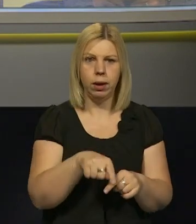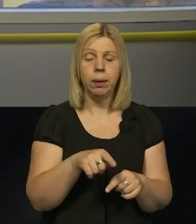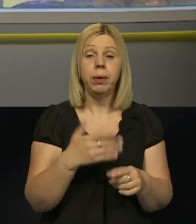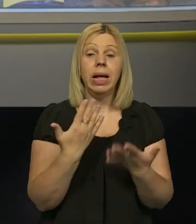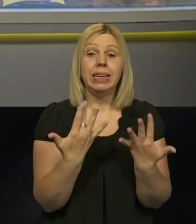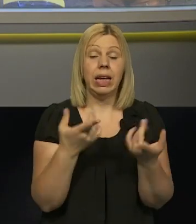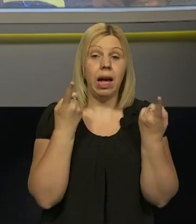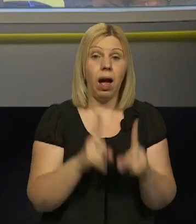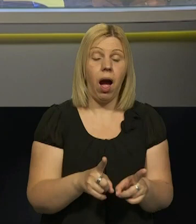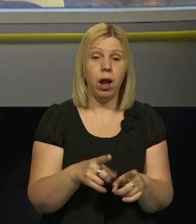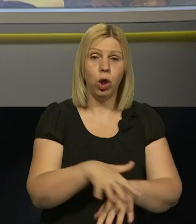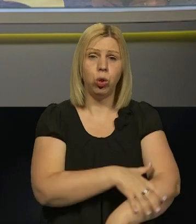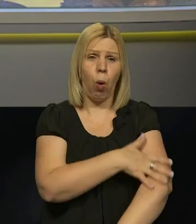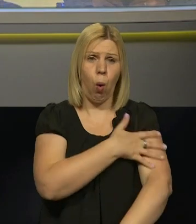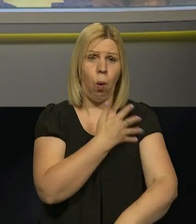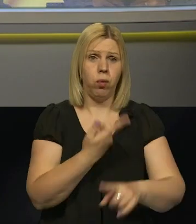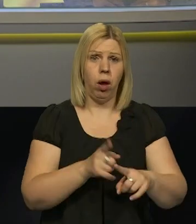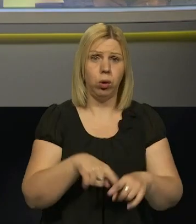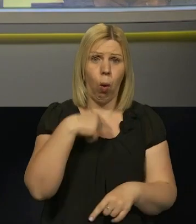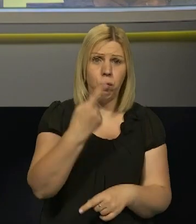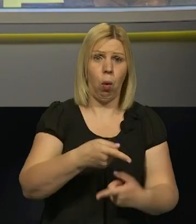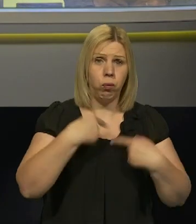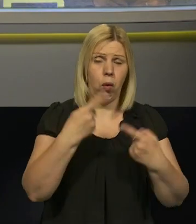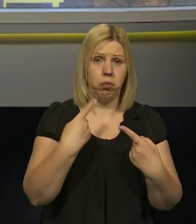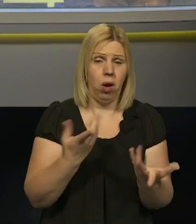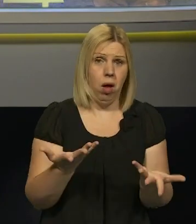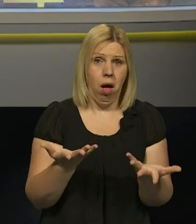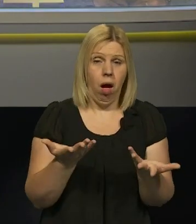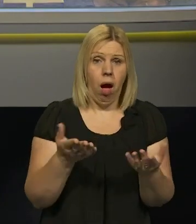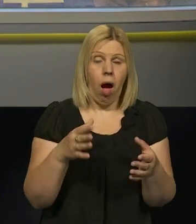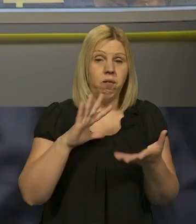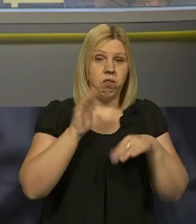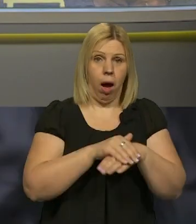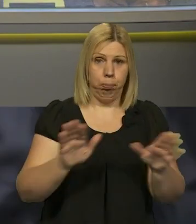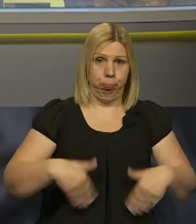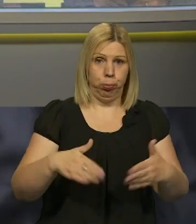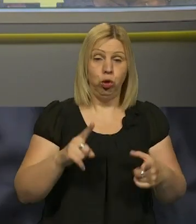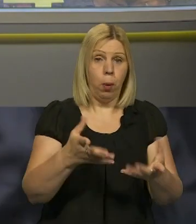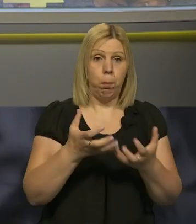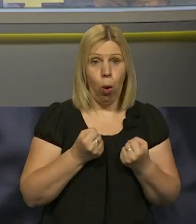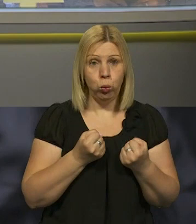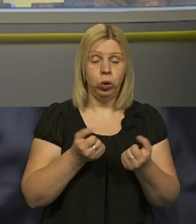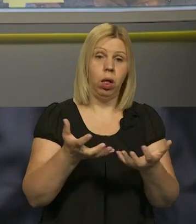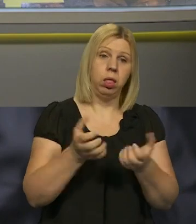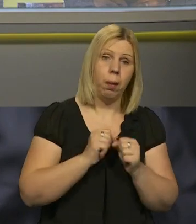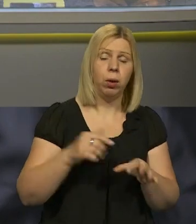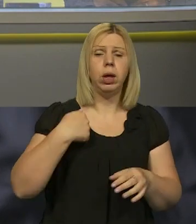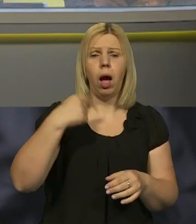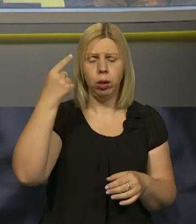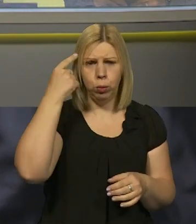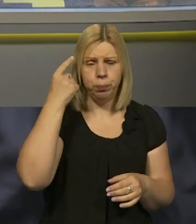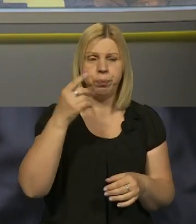реально все-таки так довго йде про це мова, і ніяк це питання не зрушить із місця? Чи ми отримаємо все-таки... Я думаю,